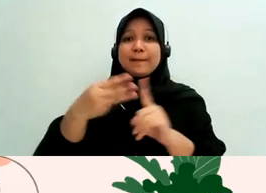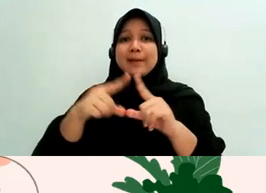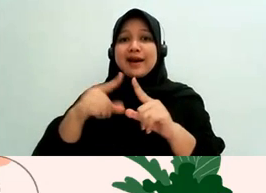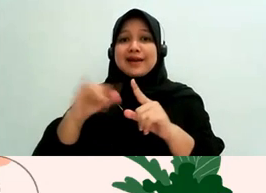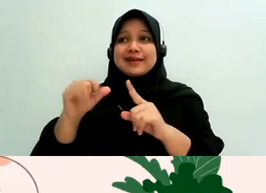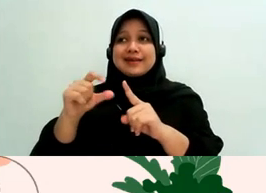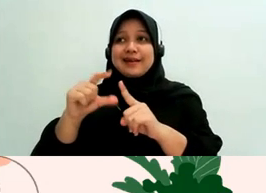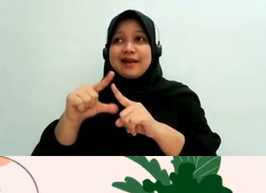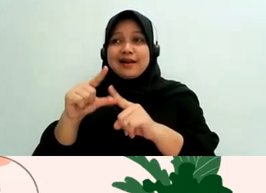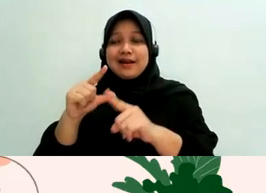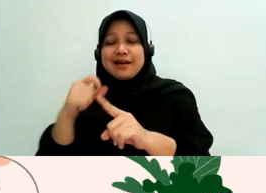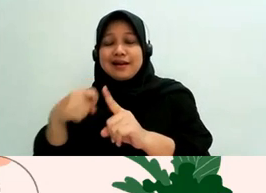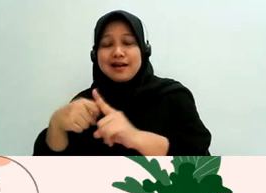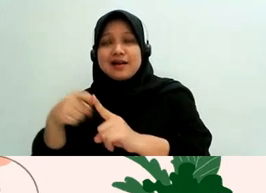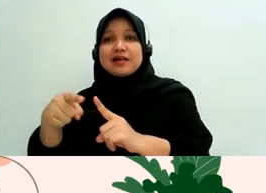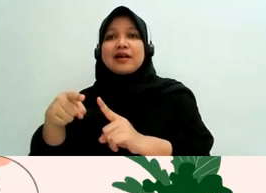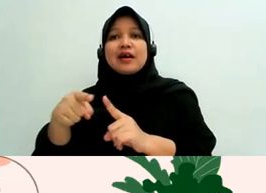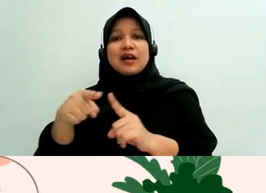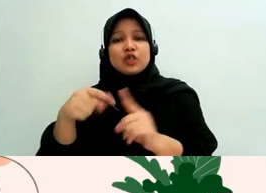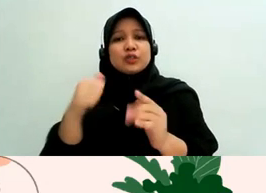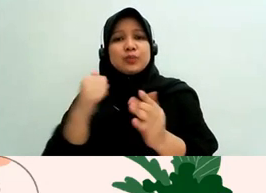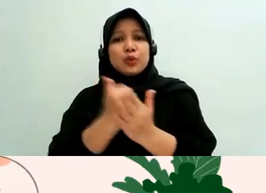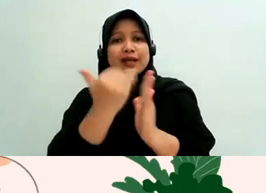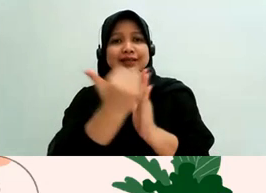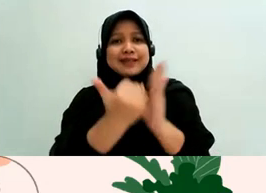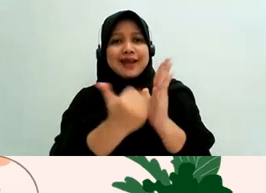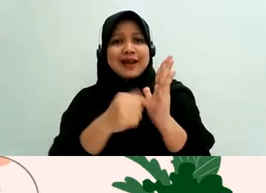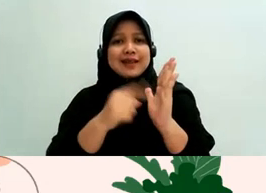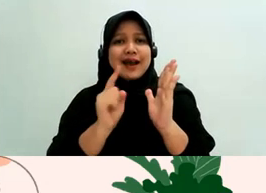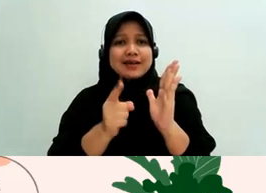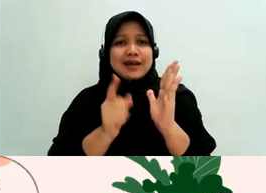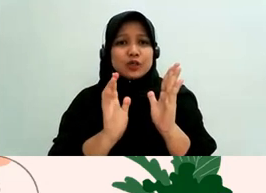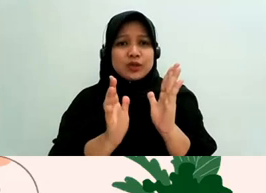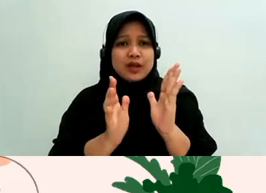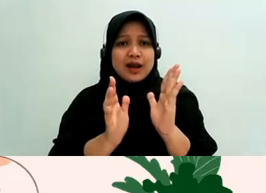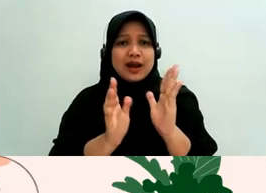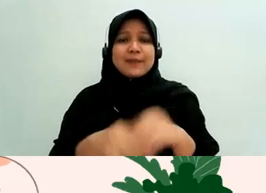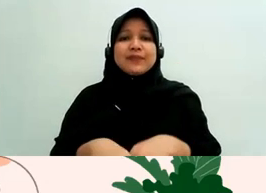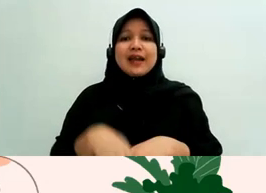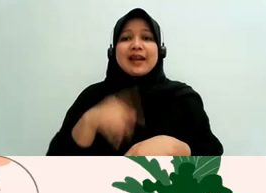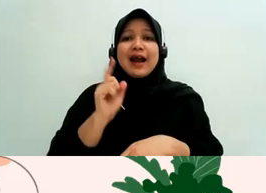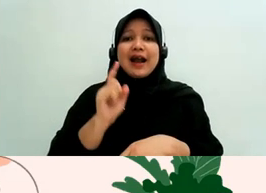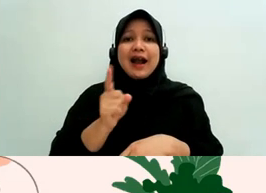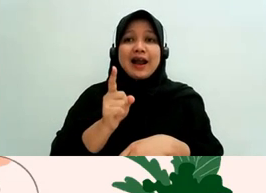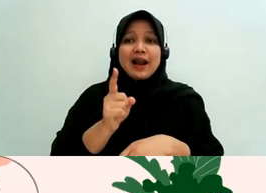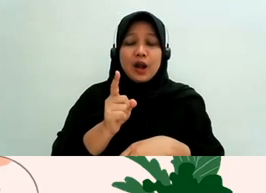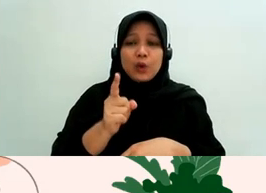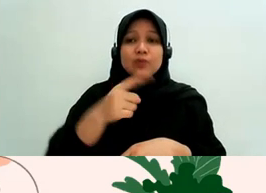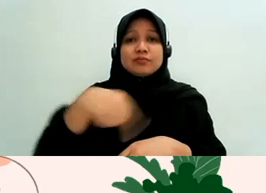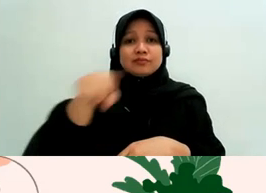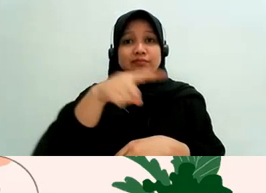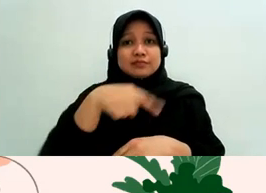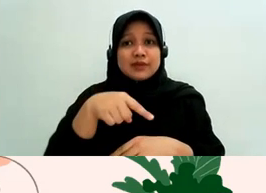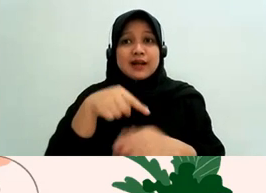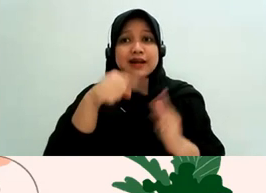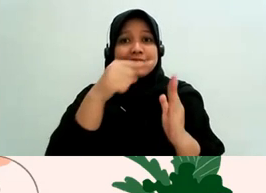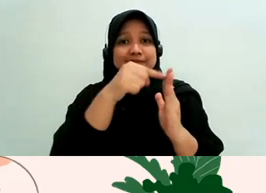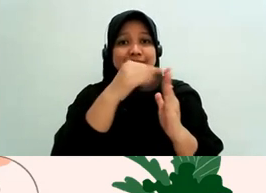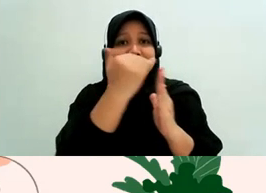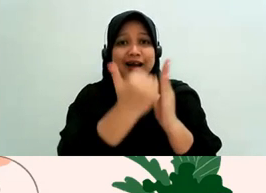hakim gak boleh kan kalau teman-teman gak menguasai jadi gak bisa memframing ya kalau gak bisa memframing tidak bisa menekan